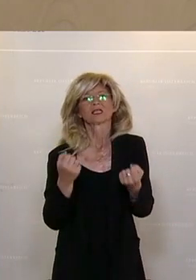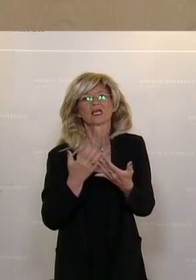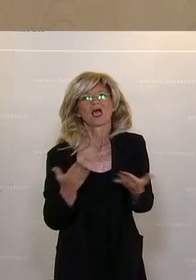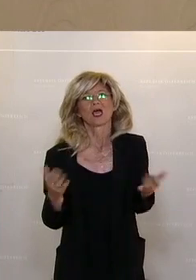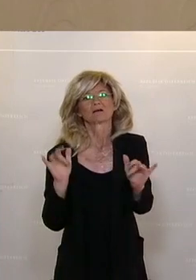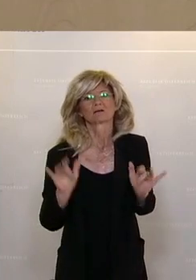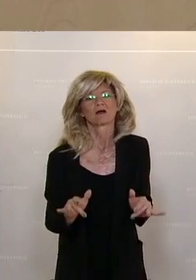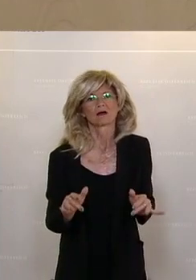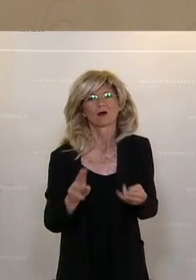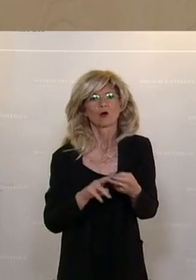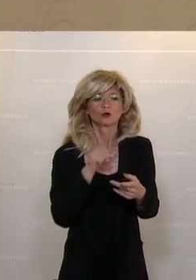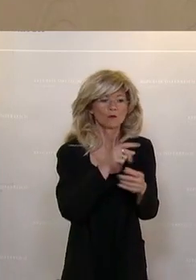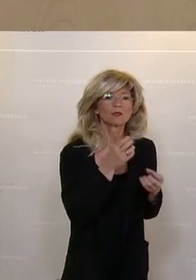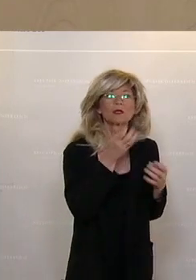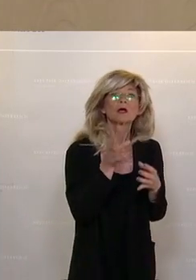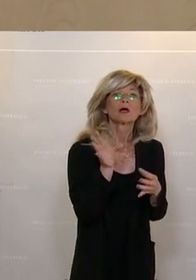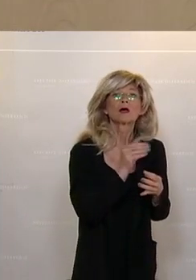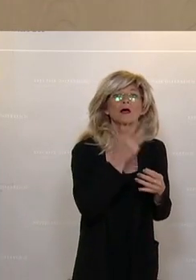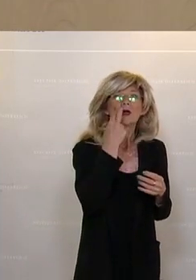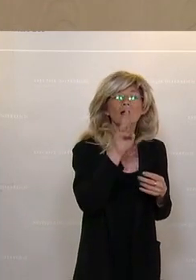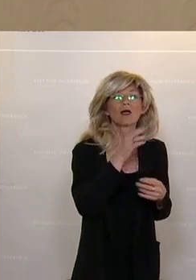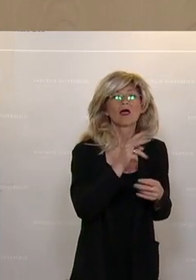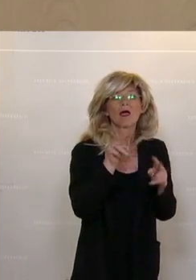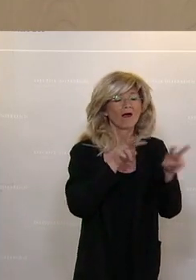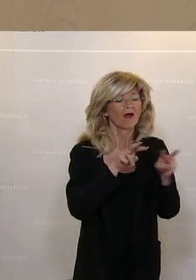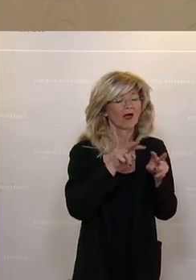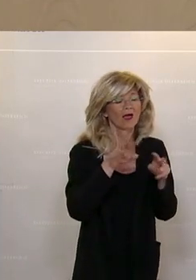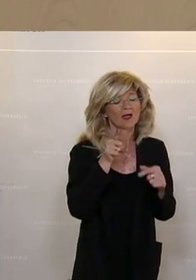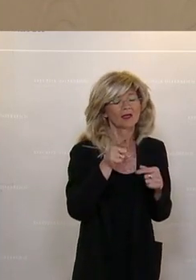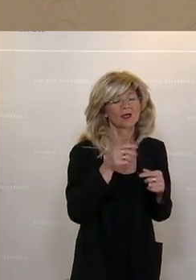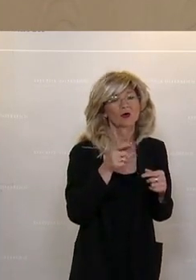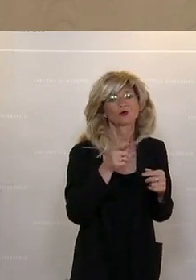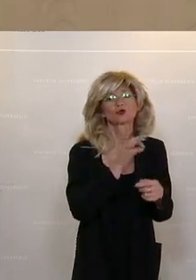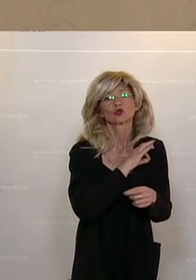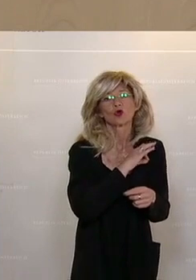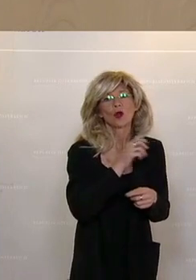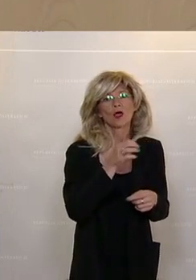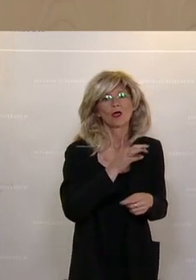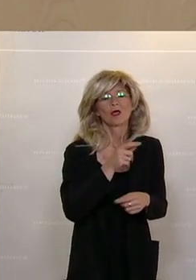Regierungskollegen Blümel in Kontakt und sorgen Sie dafür, dass dafür auch die entsprechenden finanziellen Mitteln zur Verfügung gestellt werden. Vielen Dank.